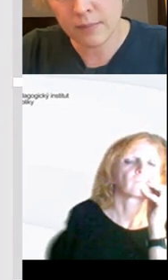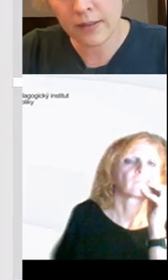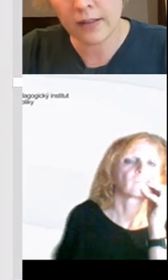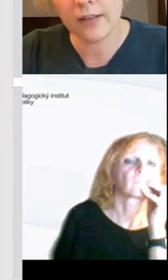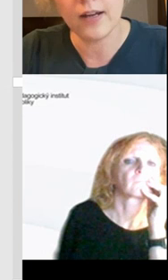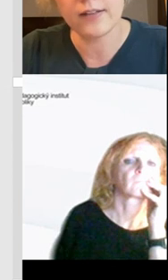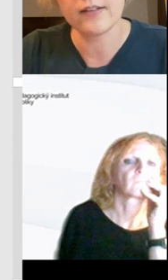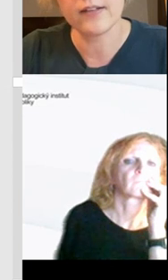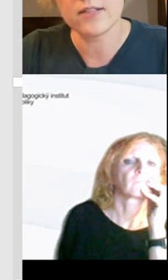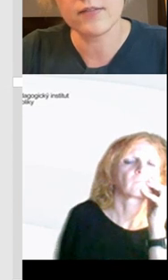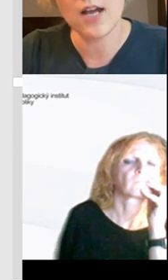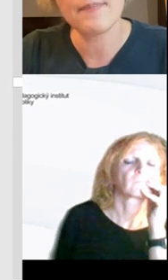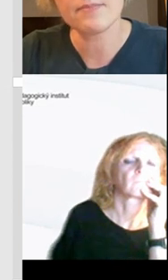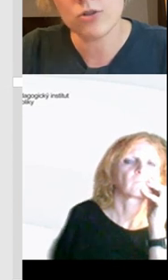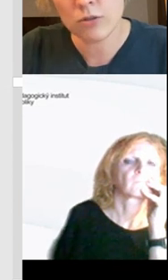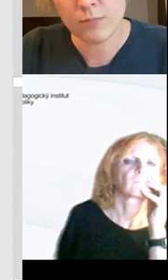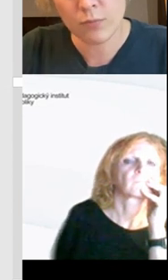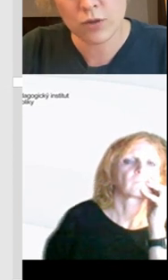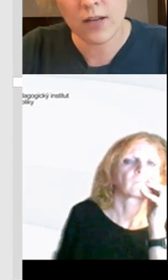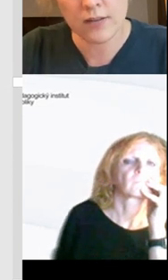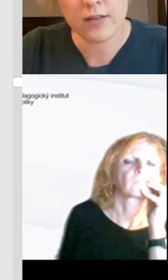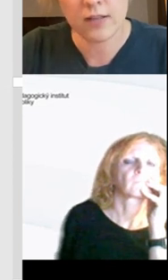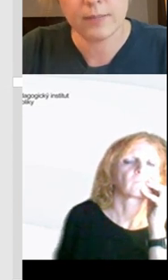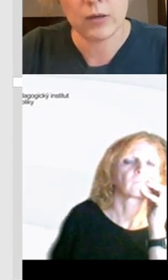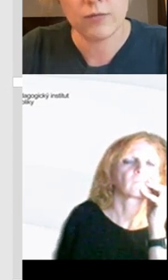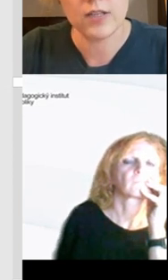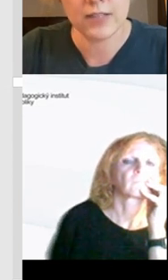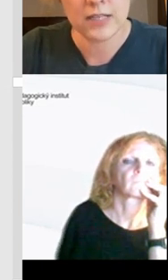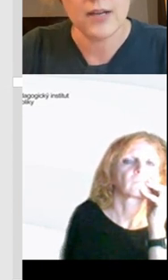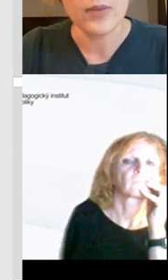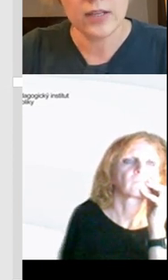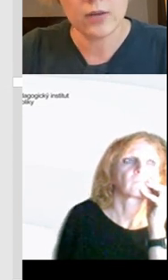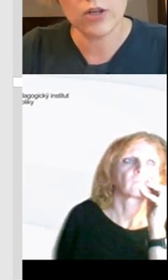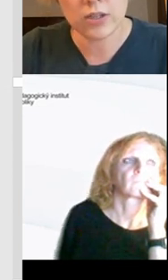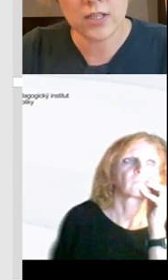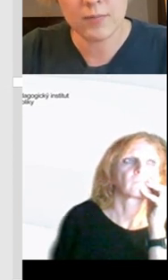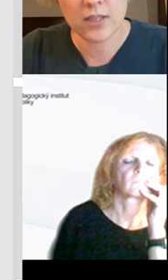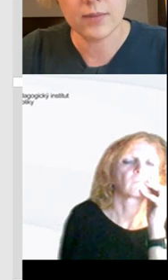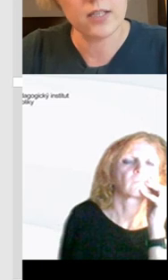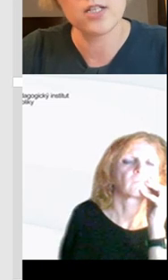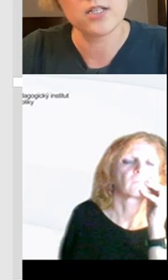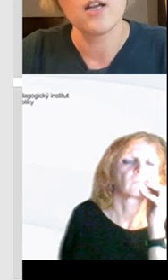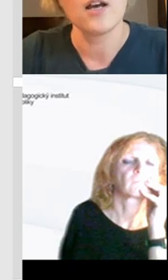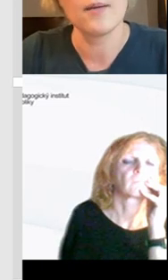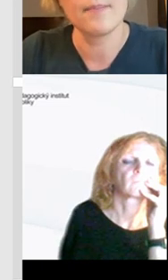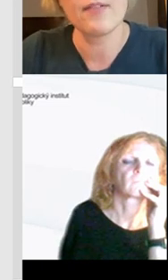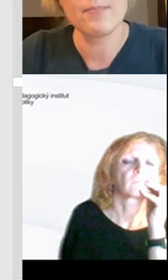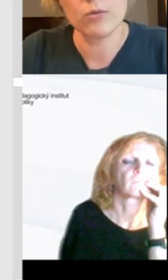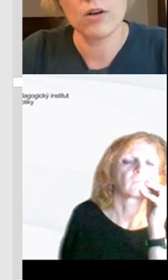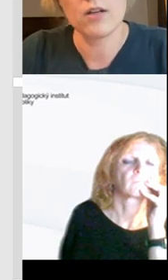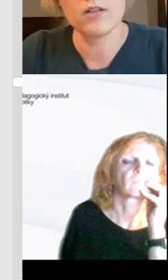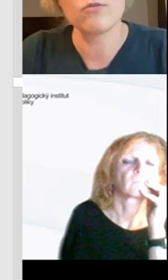internetbankingy a tady tyhle věci a bezpečnost při používání tady těch bankovních věcí je důležité těm dětem taky říct.